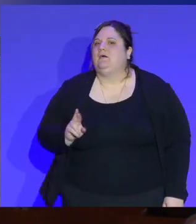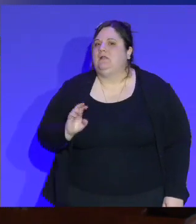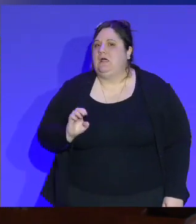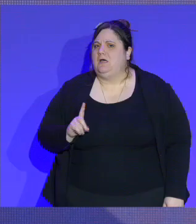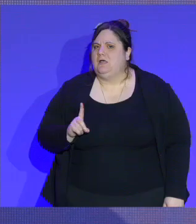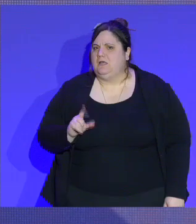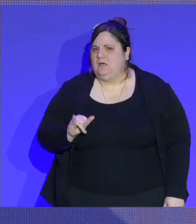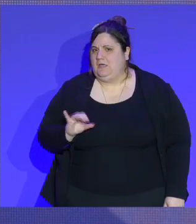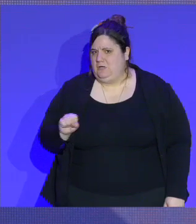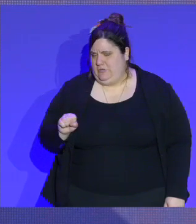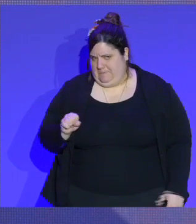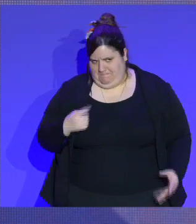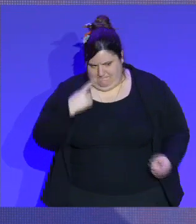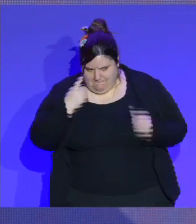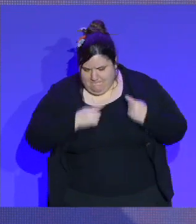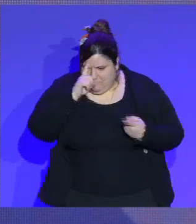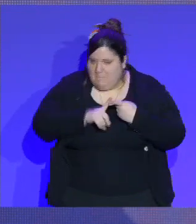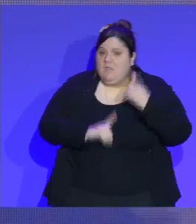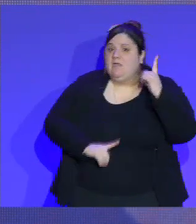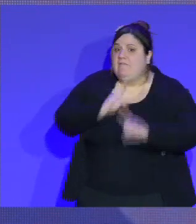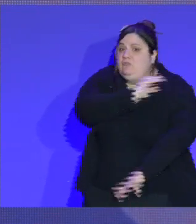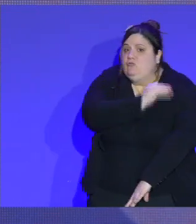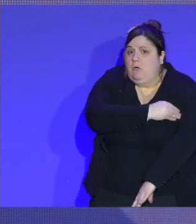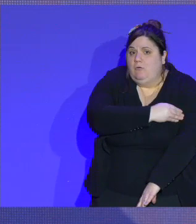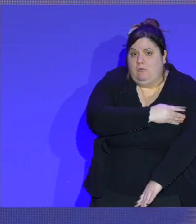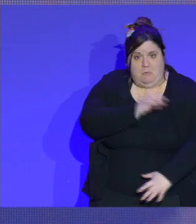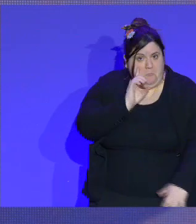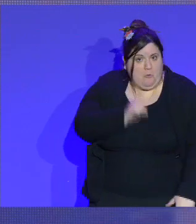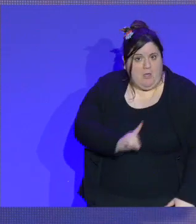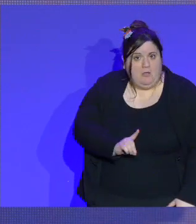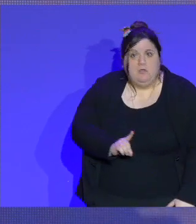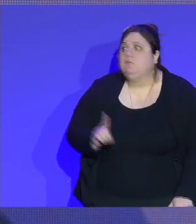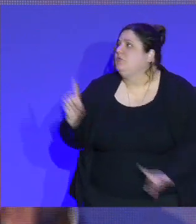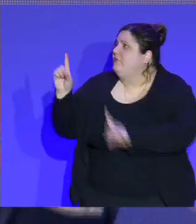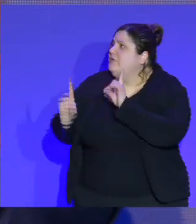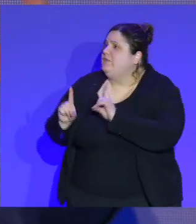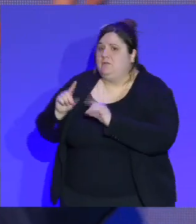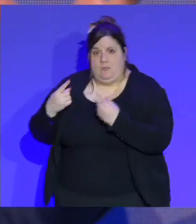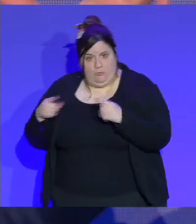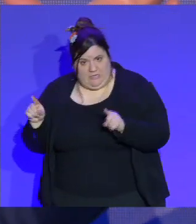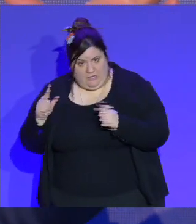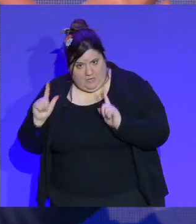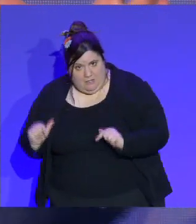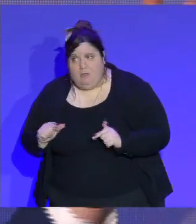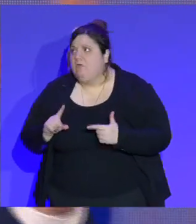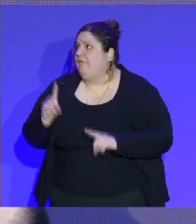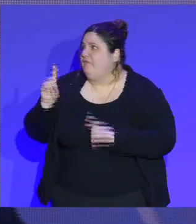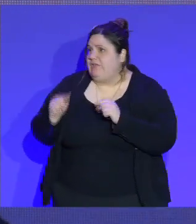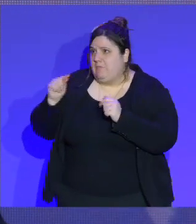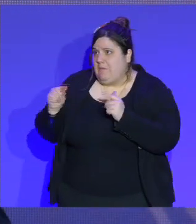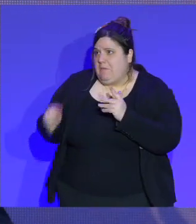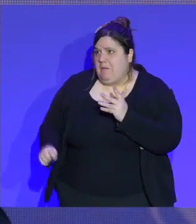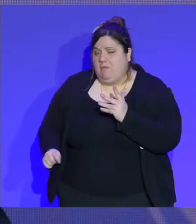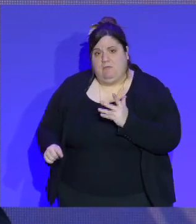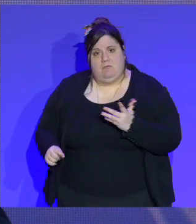Comme il y a la fête de la musique, comme il y les choses. On a eu cette discussion-là pour savoir comment un moment dans